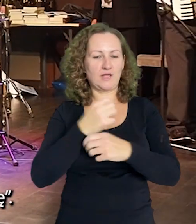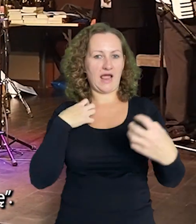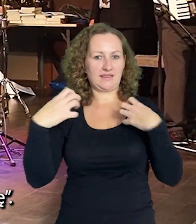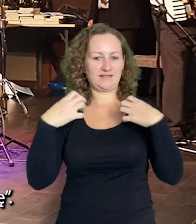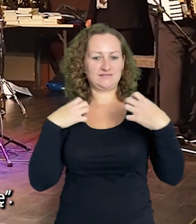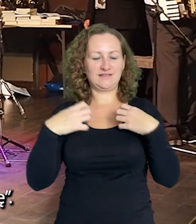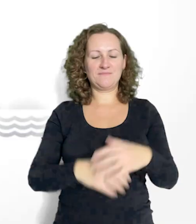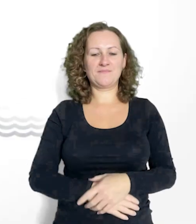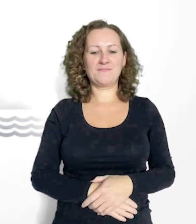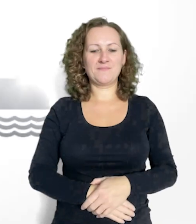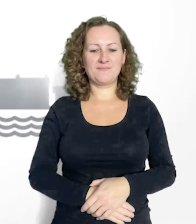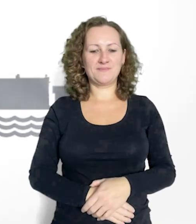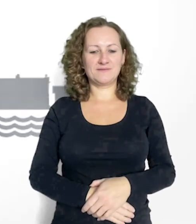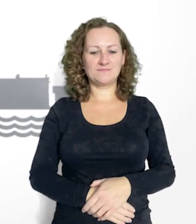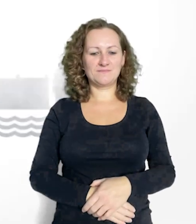artystycznej, spotkajmy się.